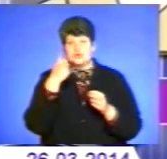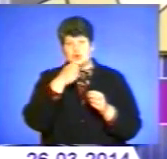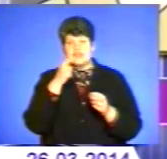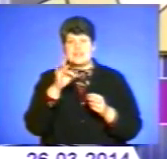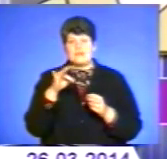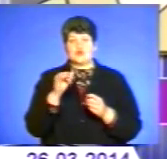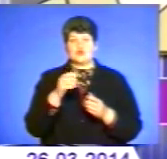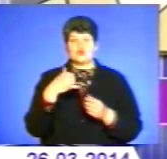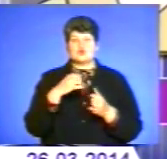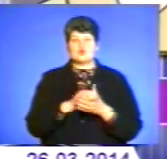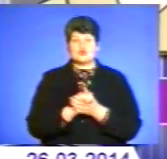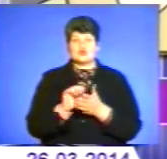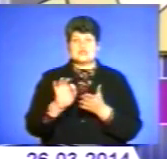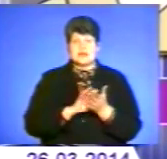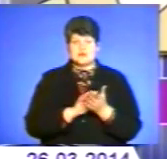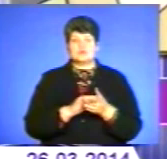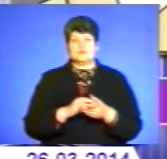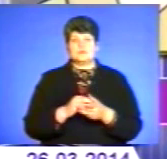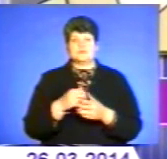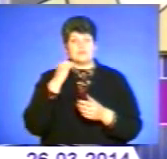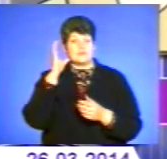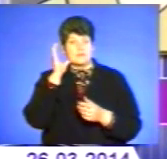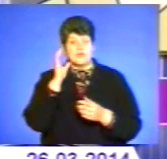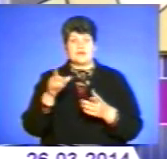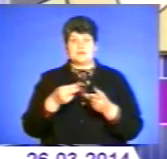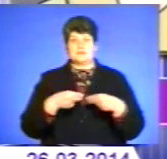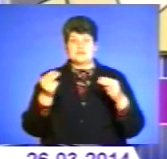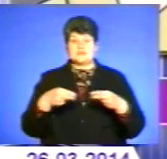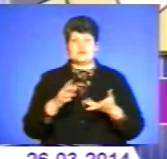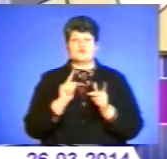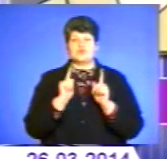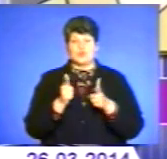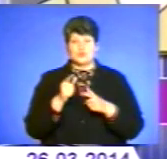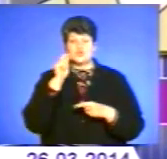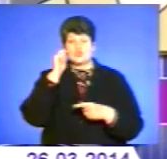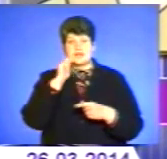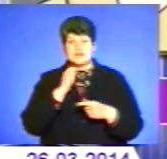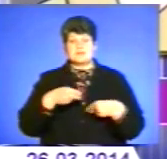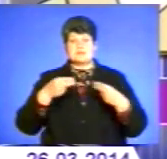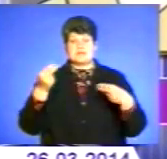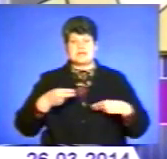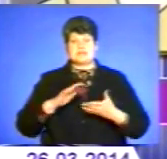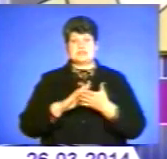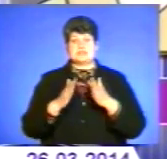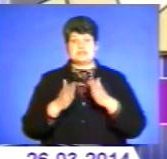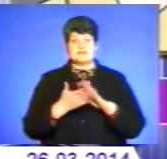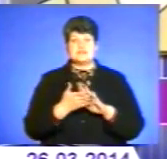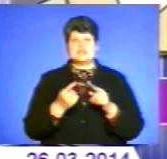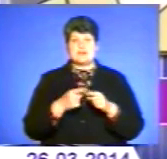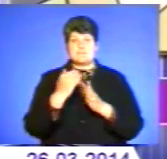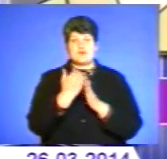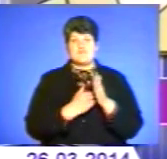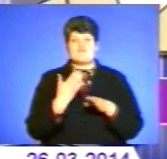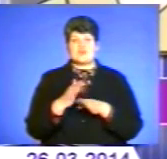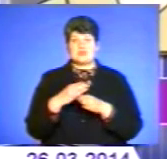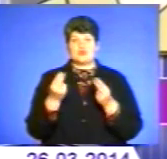відкликнувся і підписав фінансову згоду з Україною про підтримку і реалізацію стратегії всього в цій програмі. Виділили